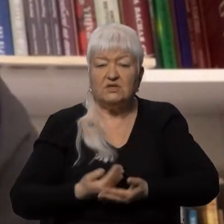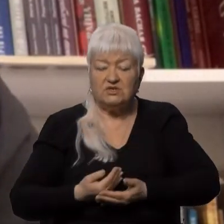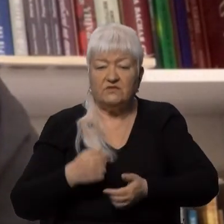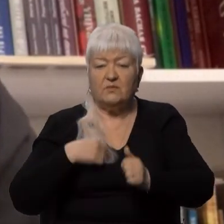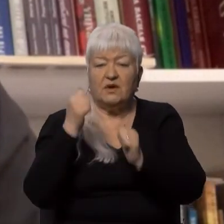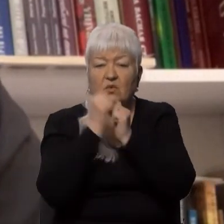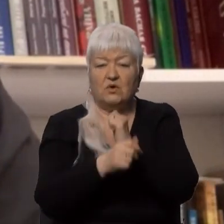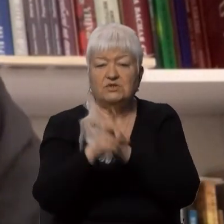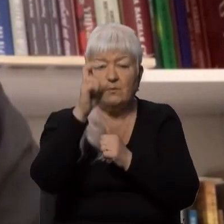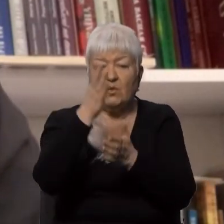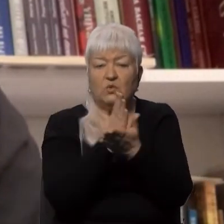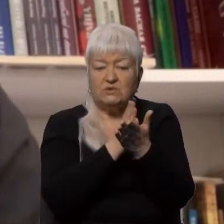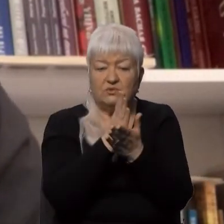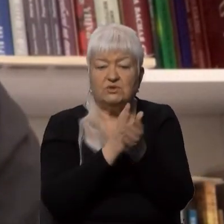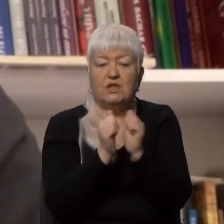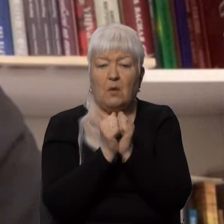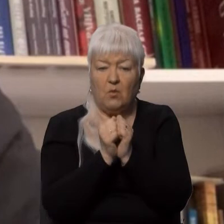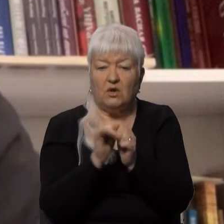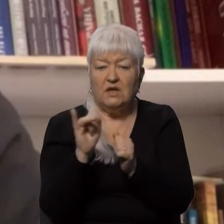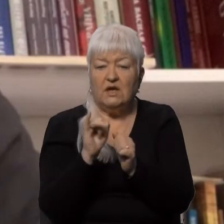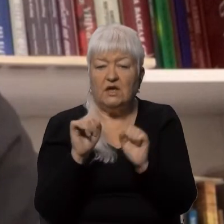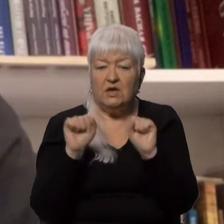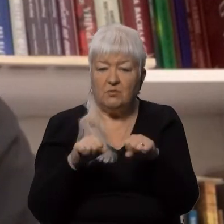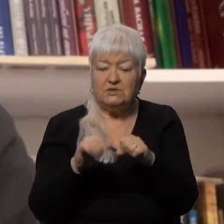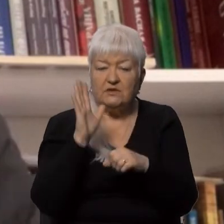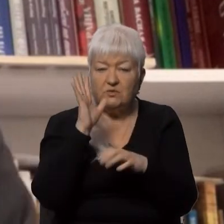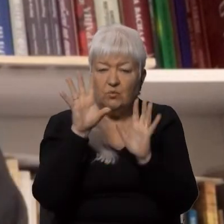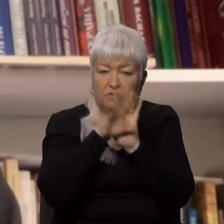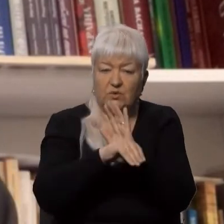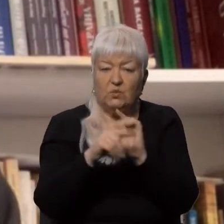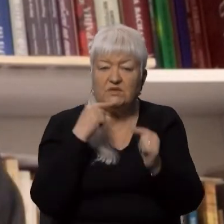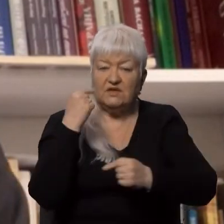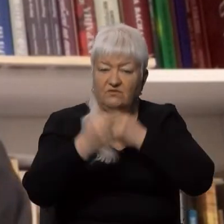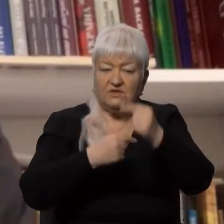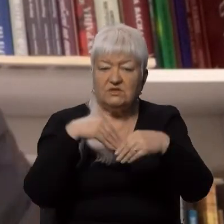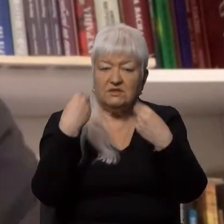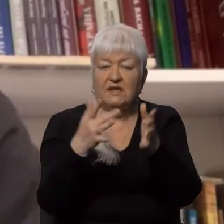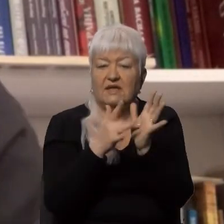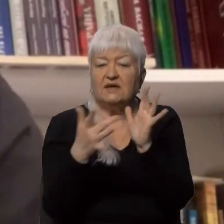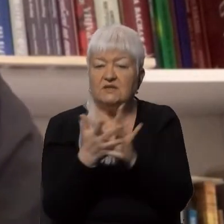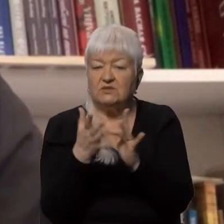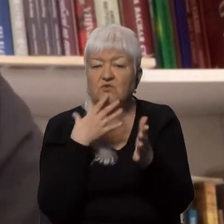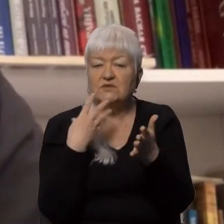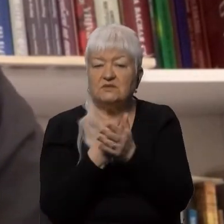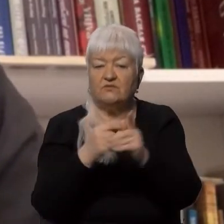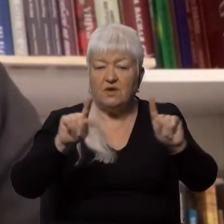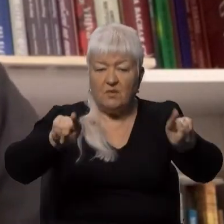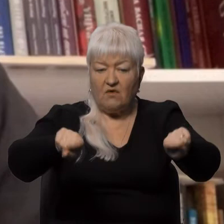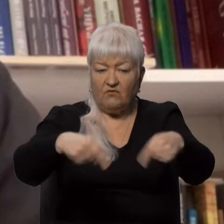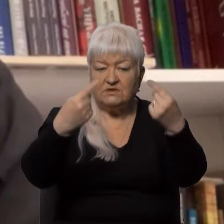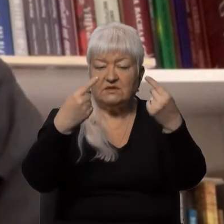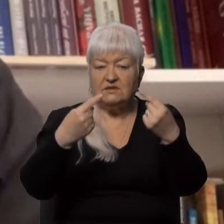молимось. І можливість бути у цій вічності якраз дає Христос своїм воскресінням,